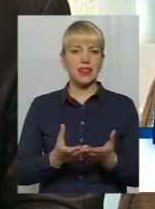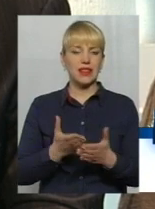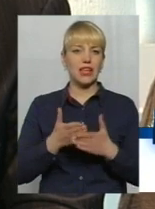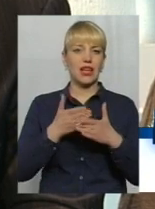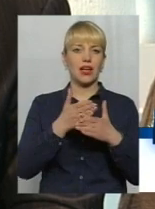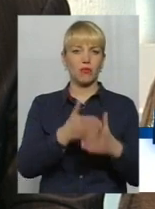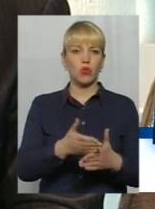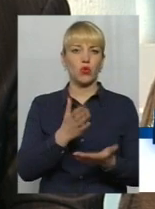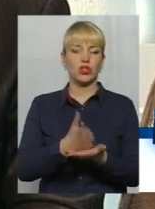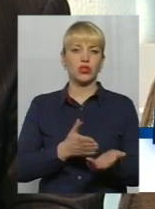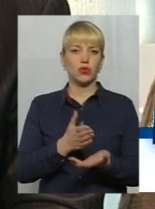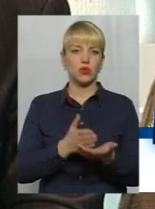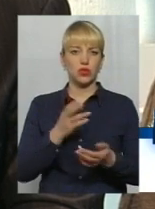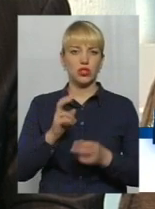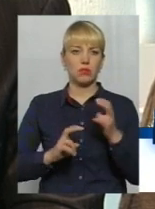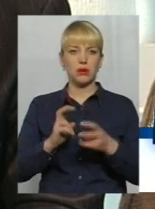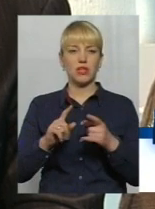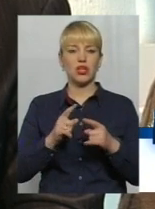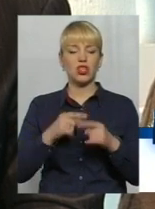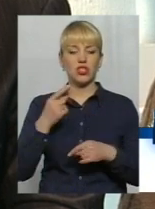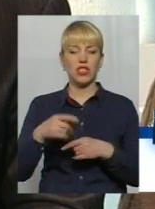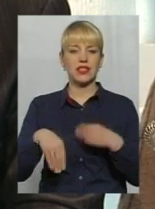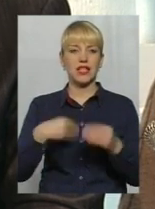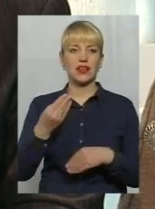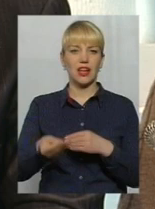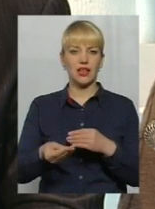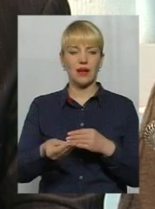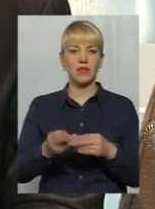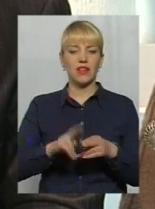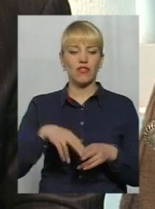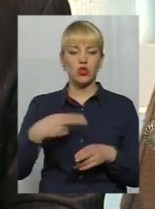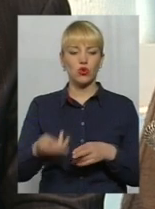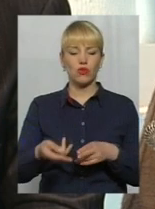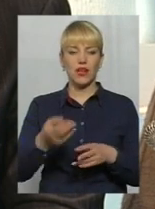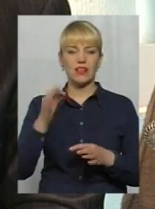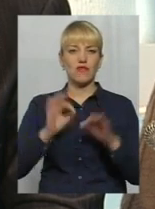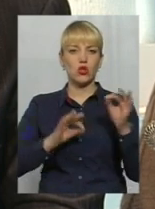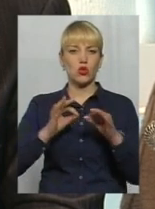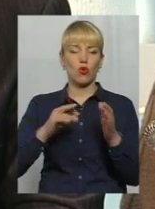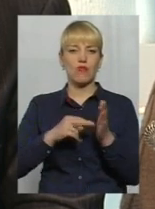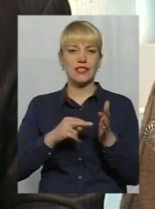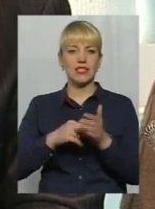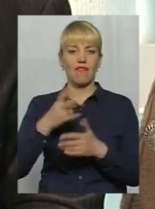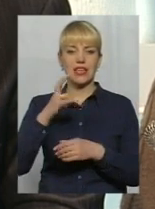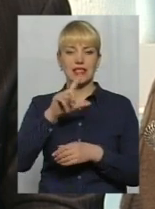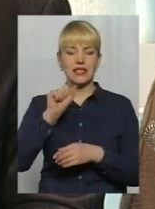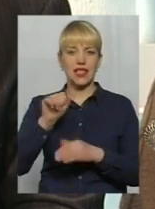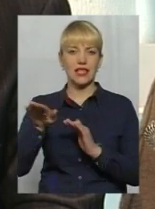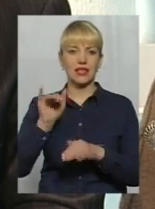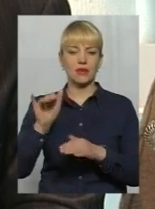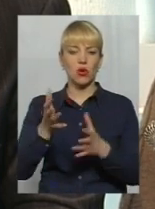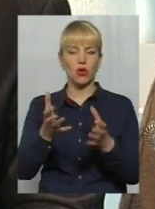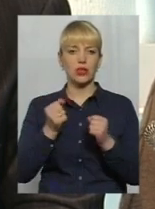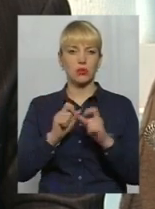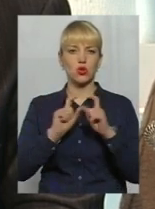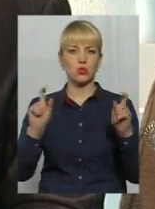вішкодування відсоткової ставки за кредитами, отриманими суб'єктами